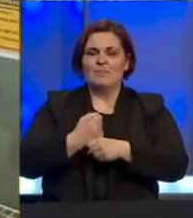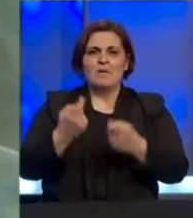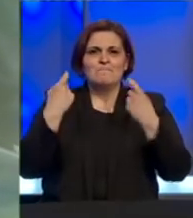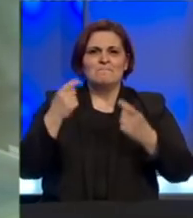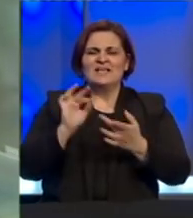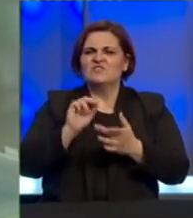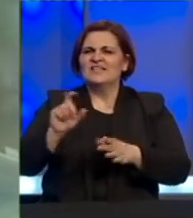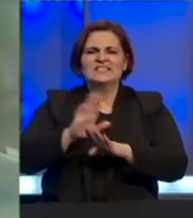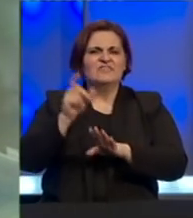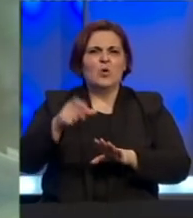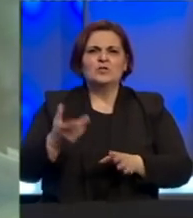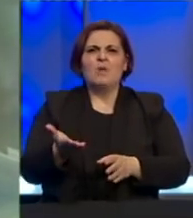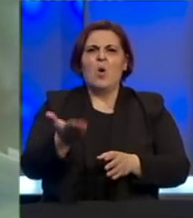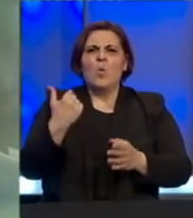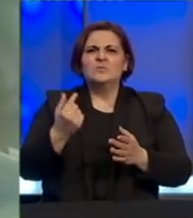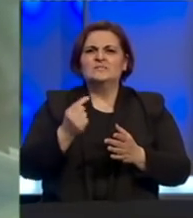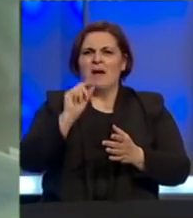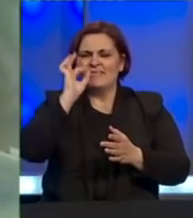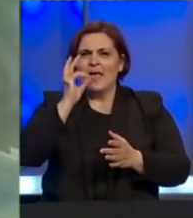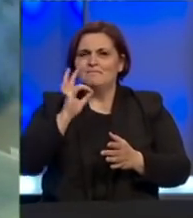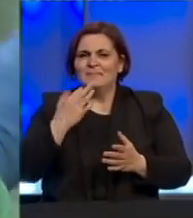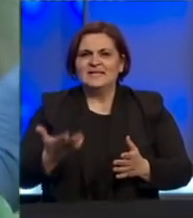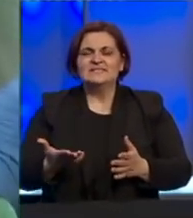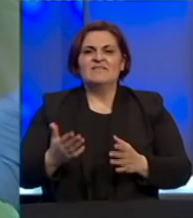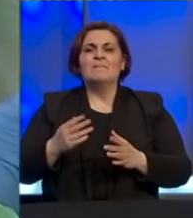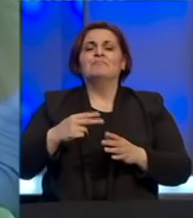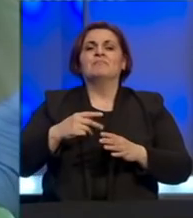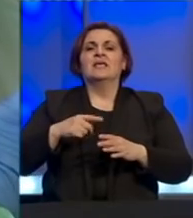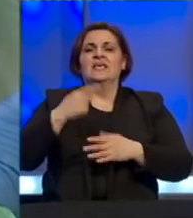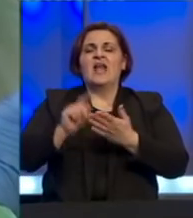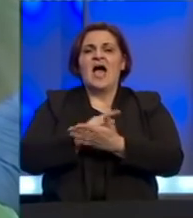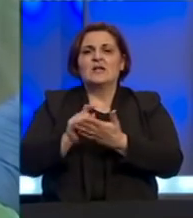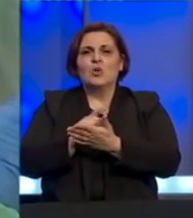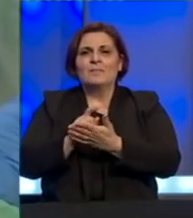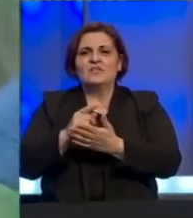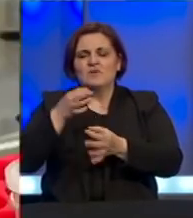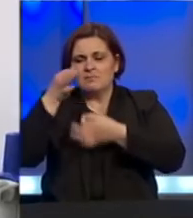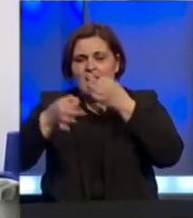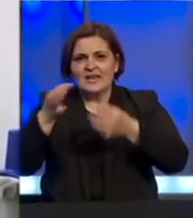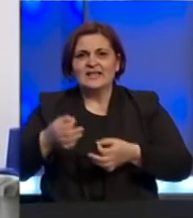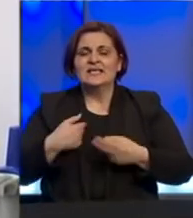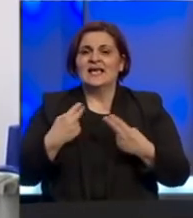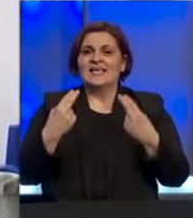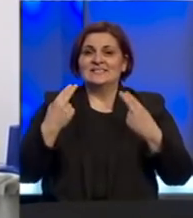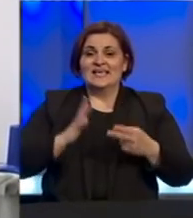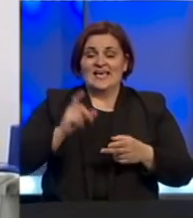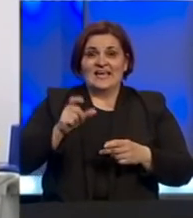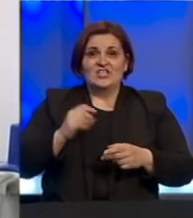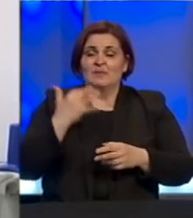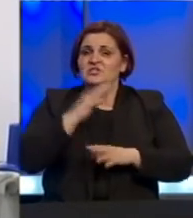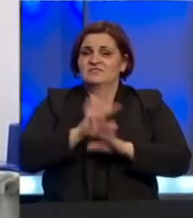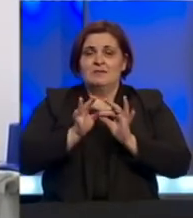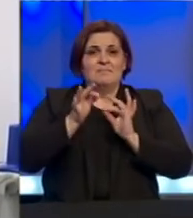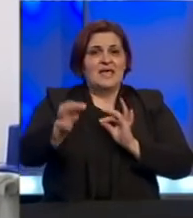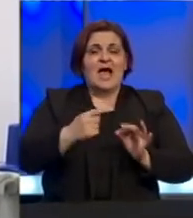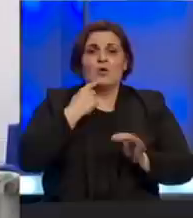testiranje svih osoba, uzimanje uzoraka i u naravnom periodu testiranje. Jako nam je značajno da građan se predržavaju svih